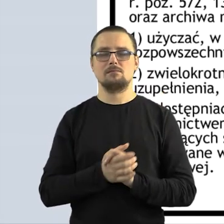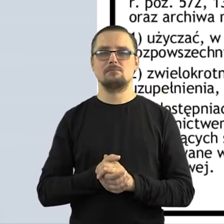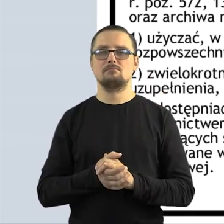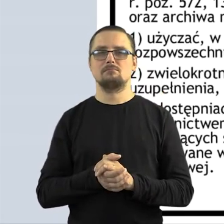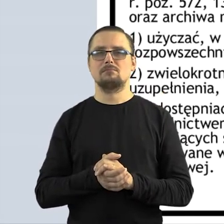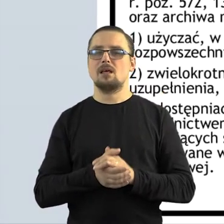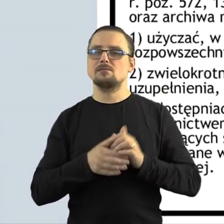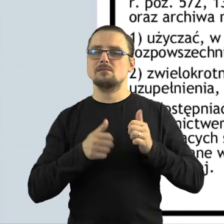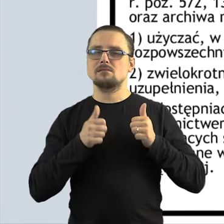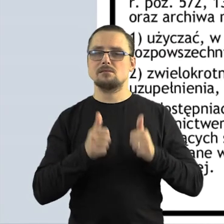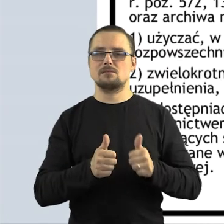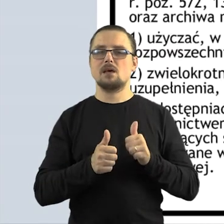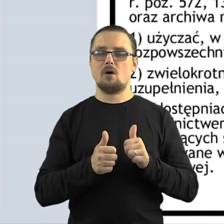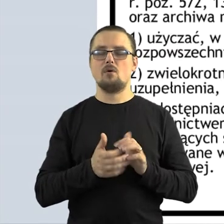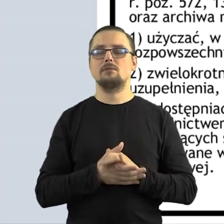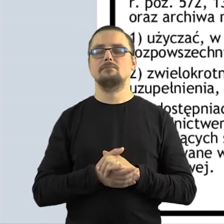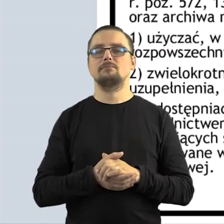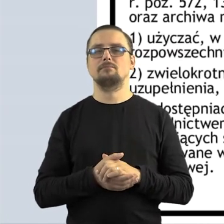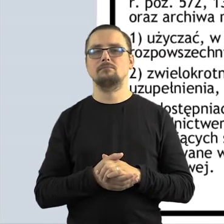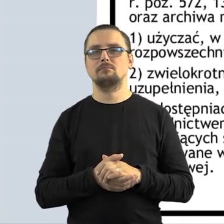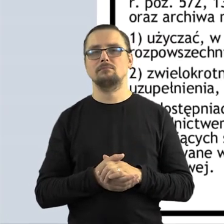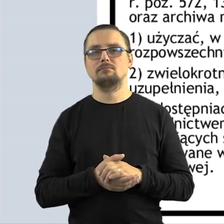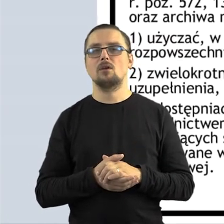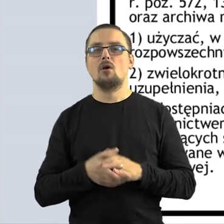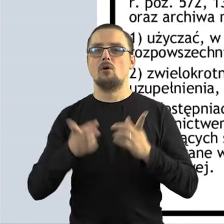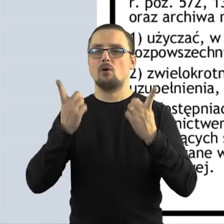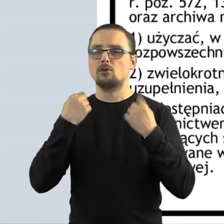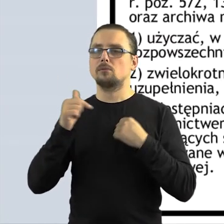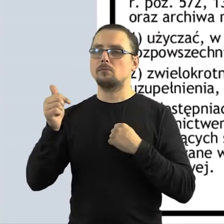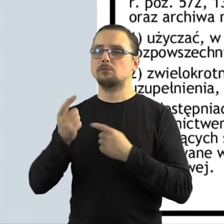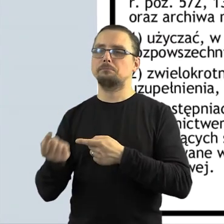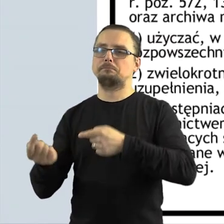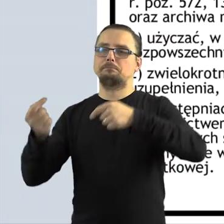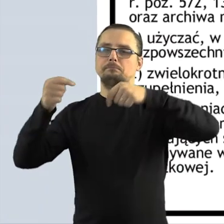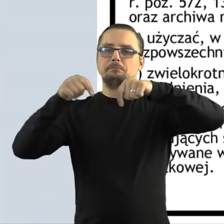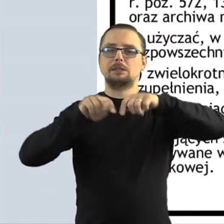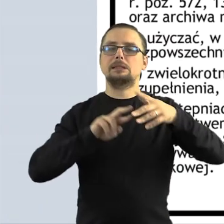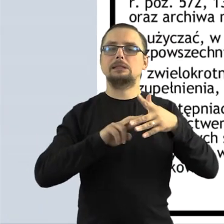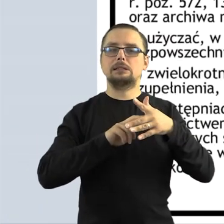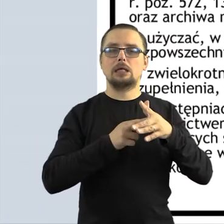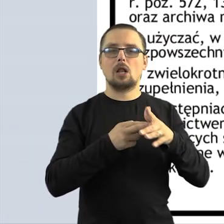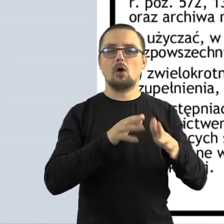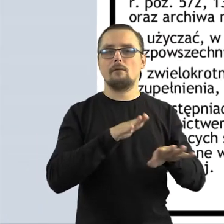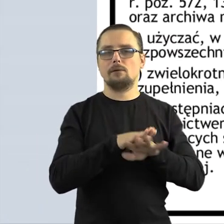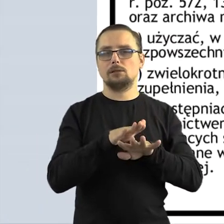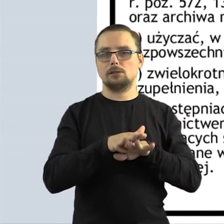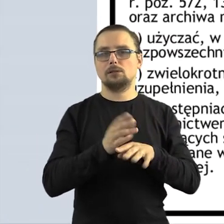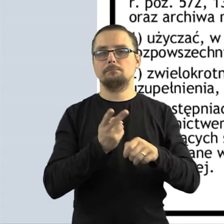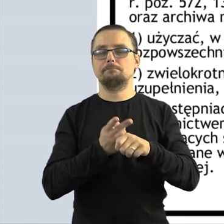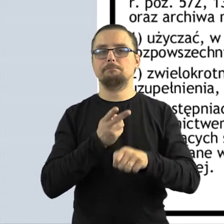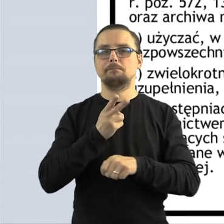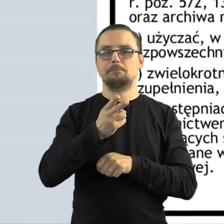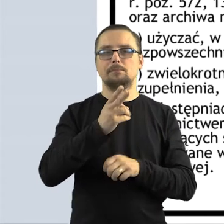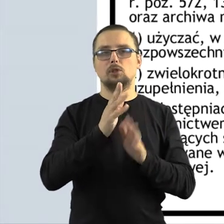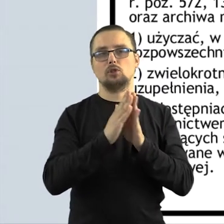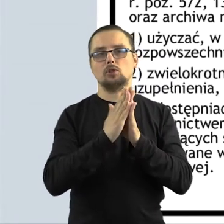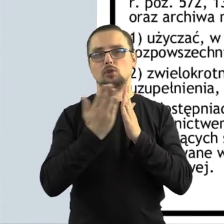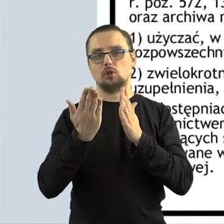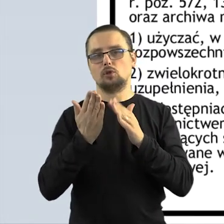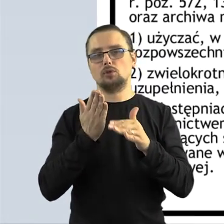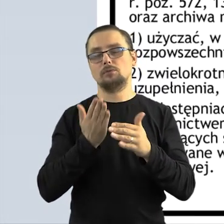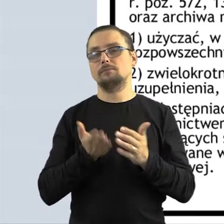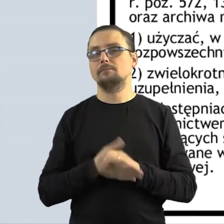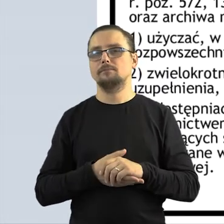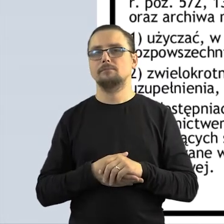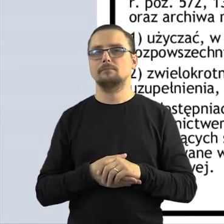po prostu na stałe u Państwa w bibliotece. Czyli ktoś musi przyjść, zalogować się do systemu i mieć dostęp do tych książek w wersji